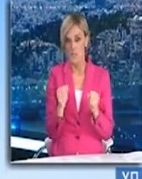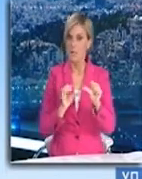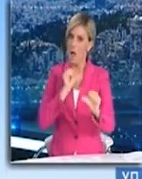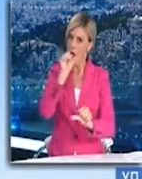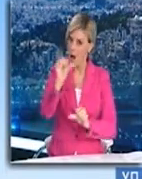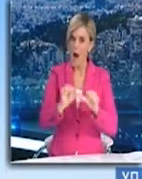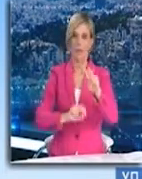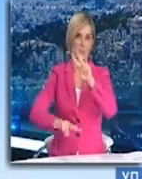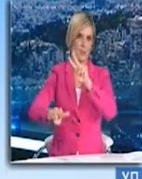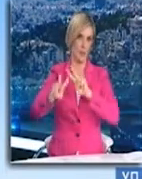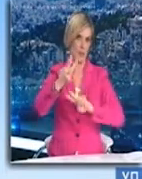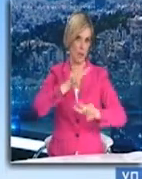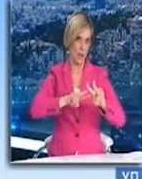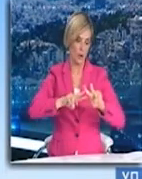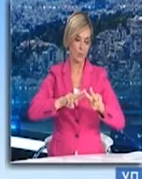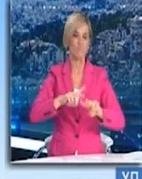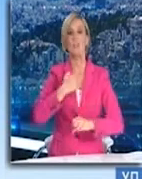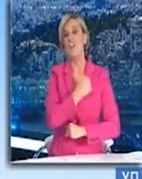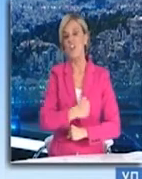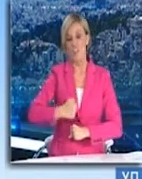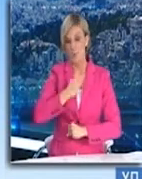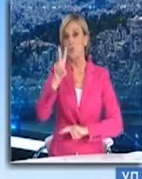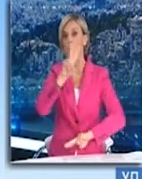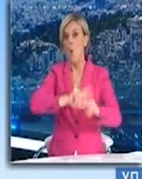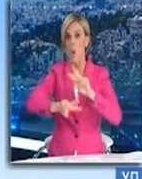συνθήκες δεν βοηθούν. Βρισκόμαστε σε lockdown.